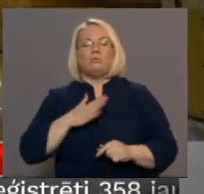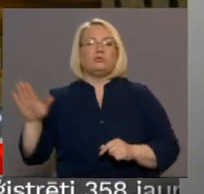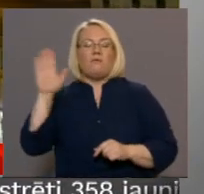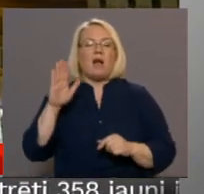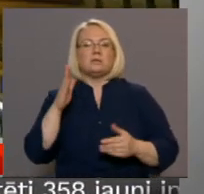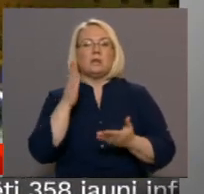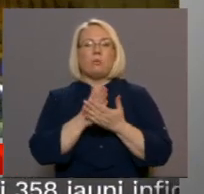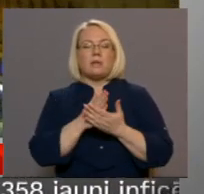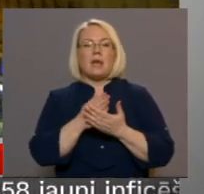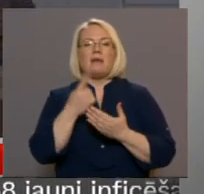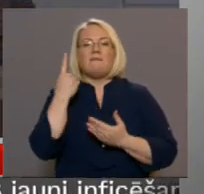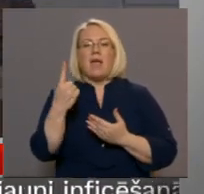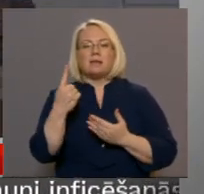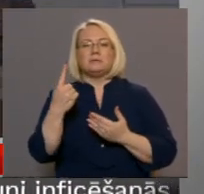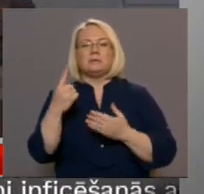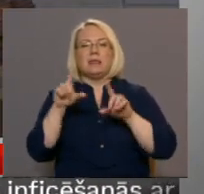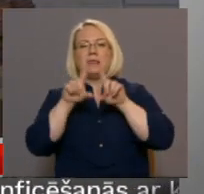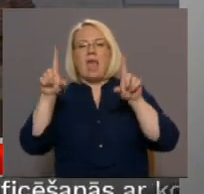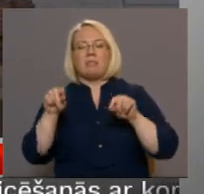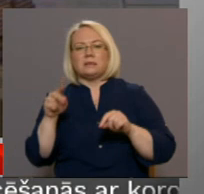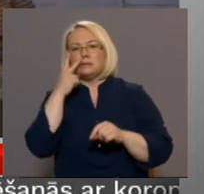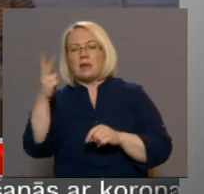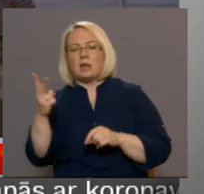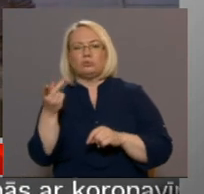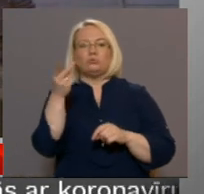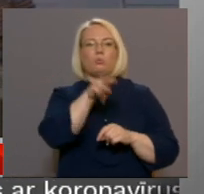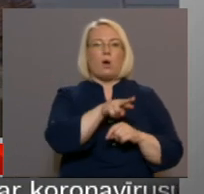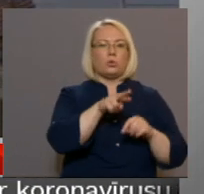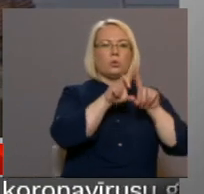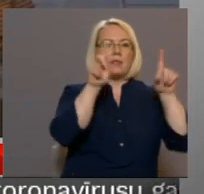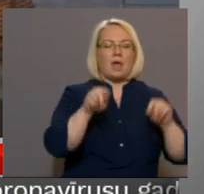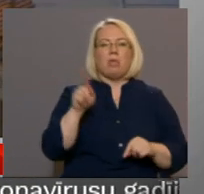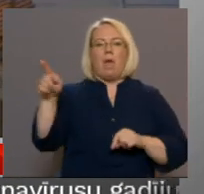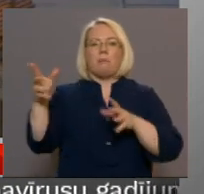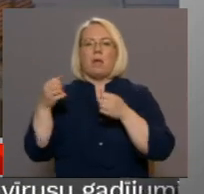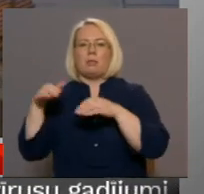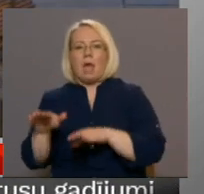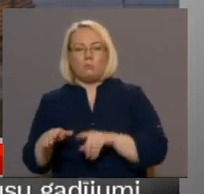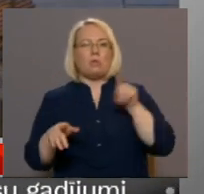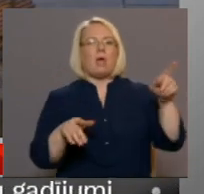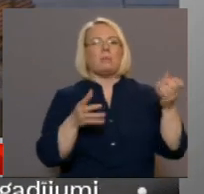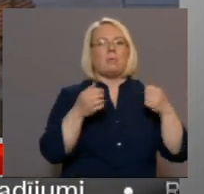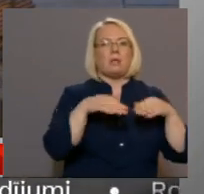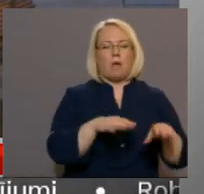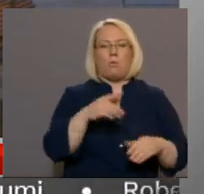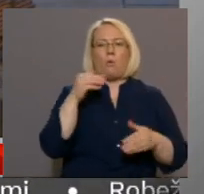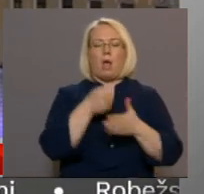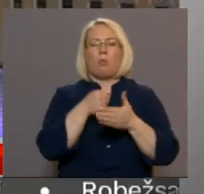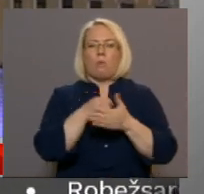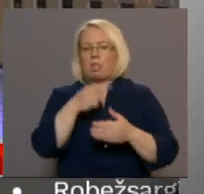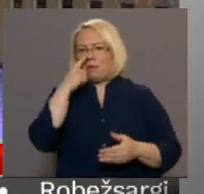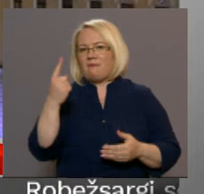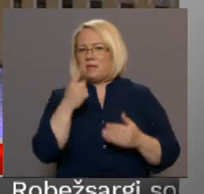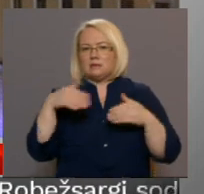dienas skatās uz otru dienas, tam būtu jāpieņem lēmums, ne tam būtu jāpieņem lēmums, beigās neviens lēmums nepieņem, un šī